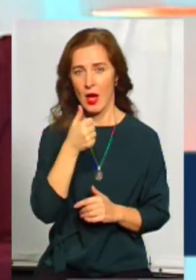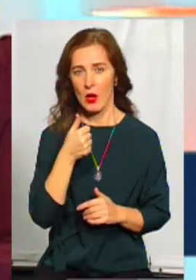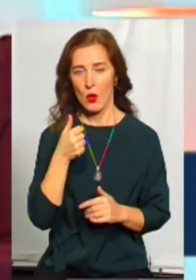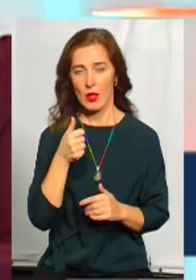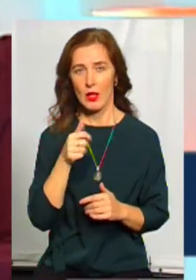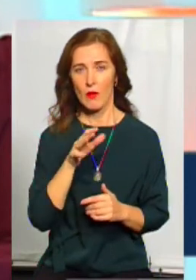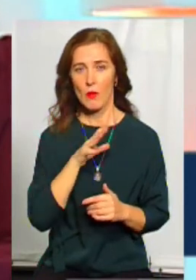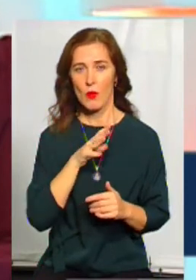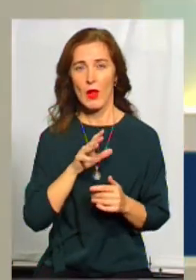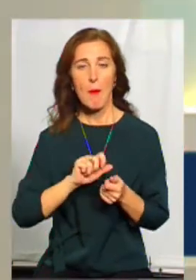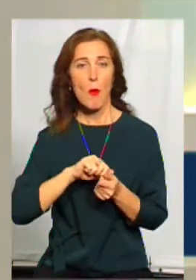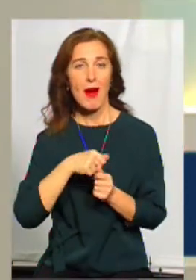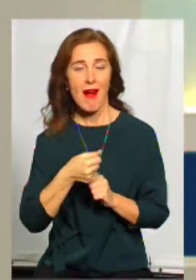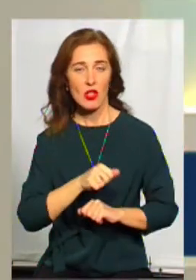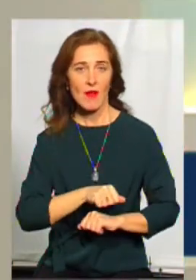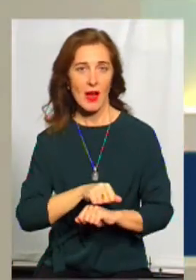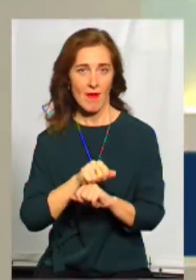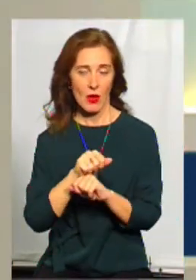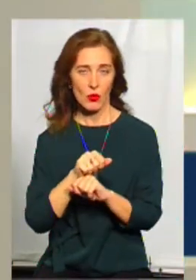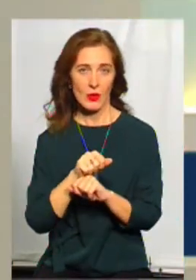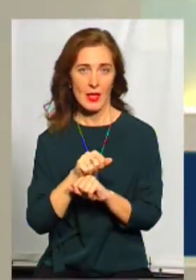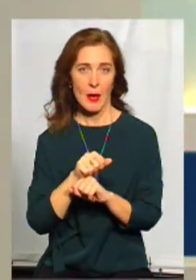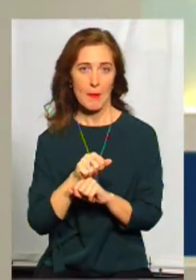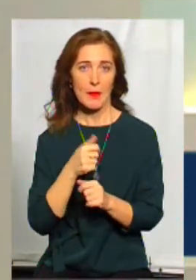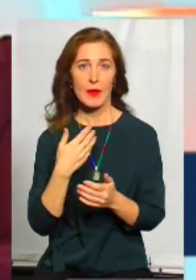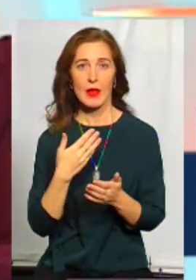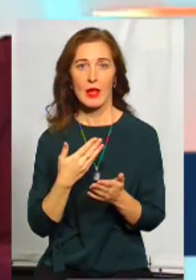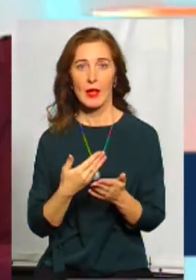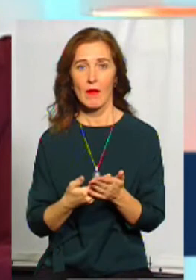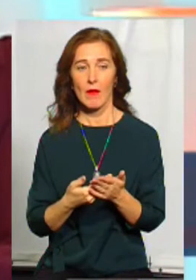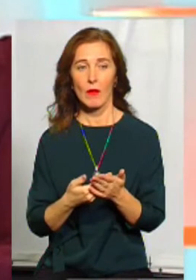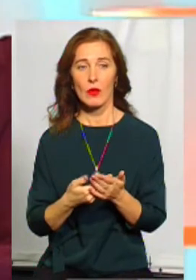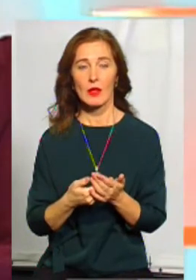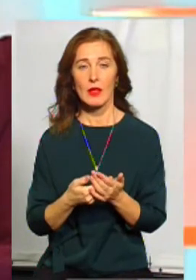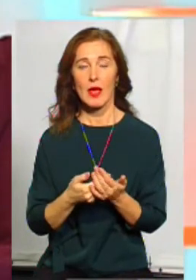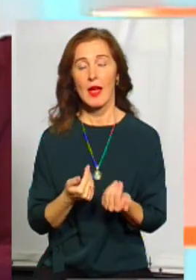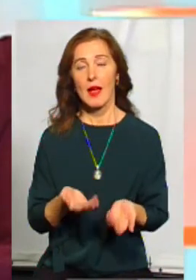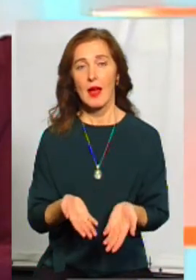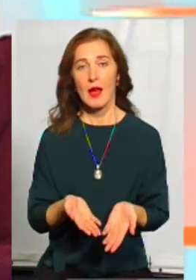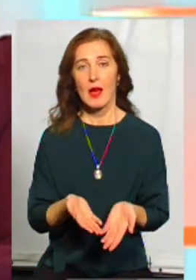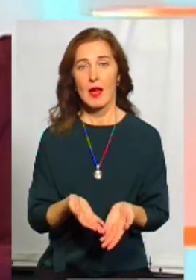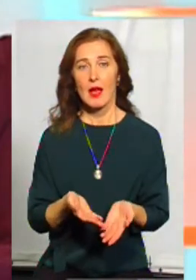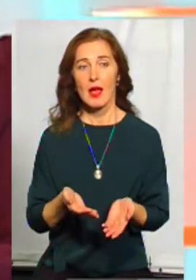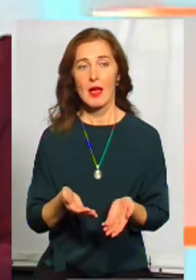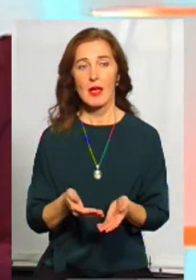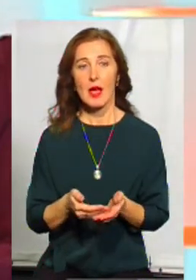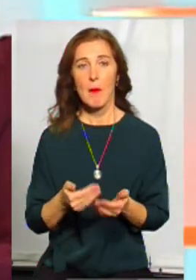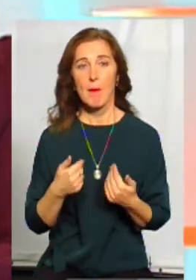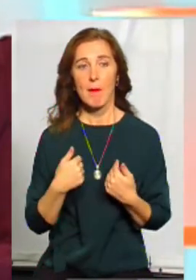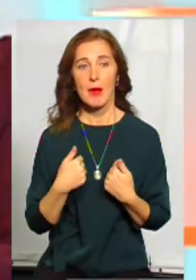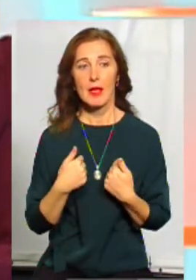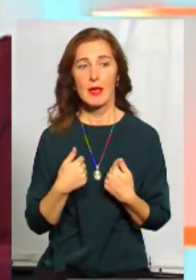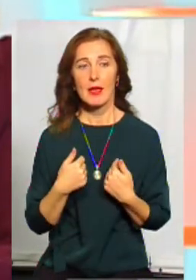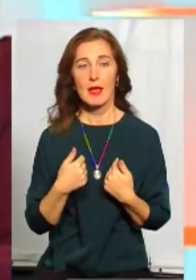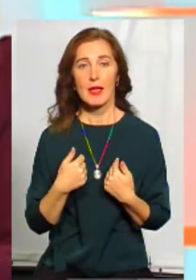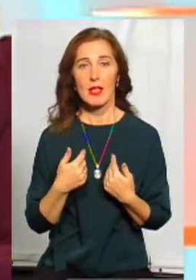умовно помаранча в революції, і ми знову на ці самі граблі стали, ми знову нині встанемо ще, мабуть,